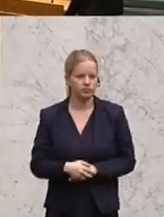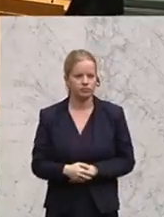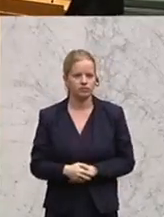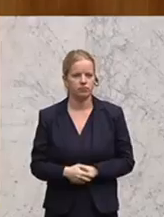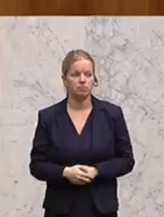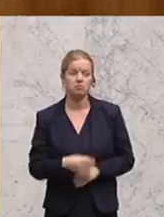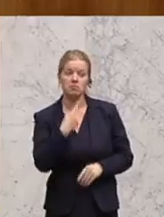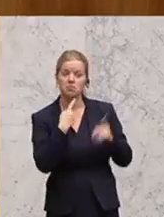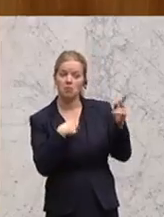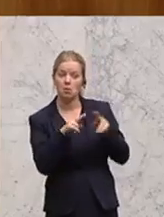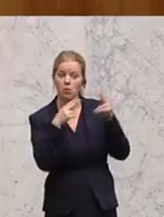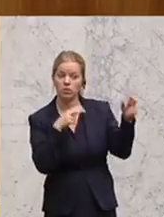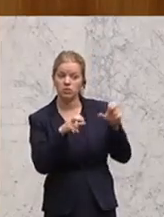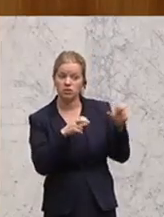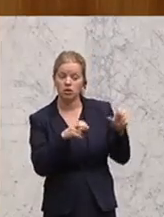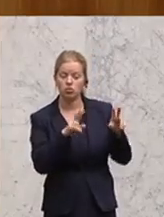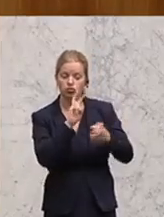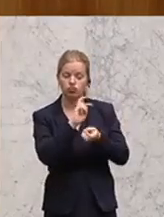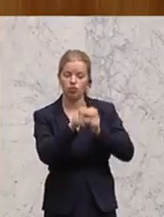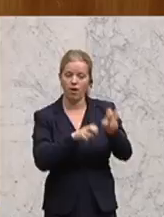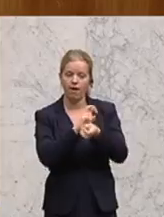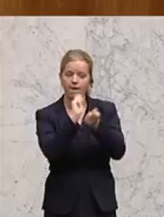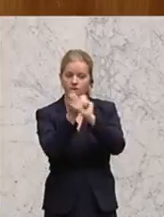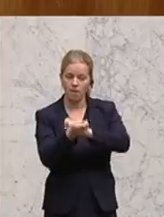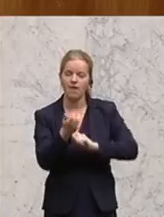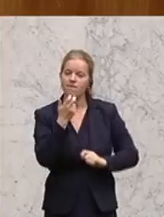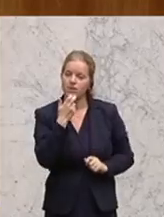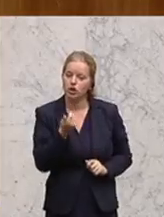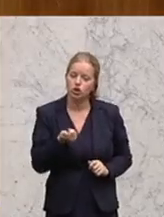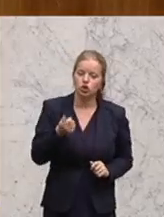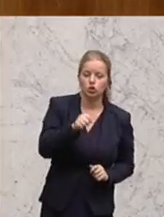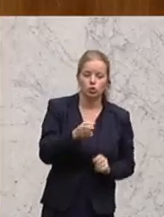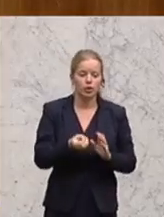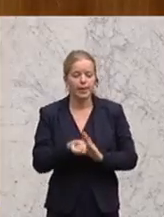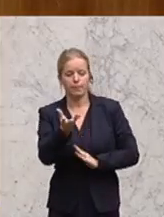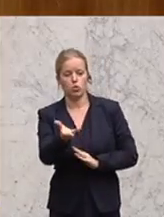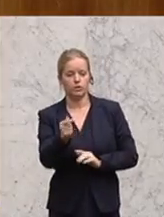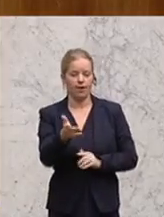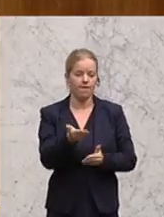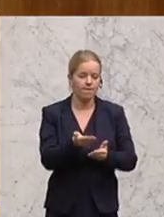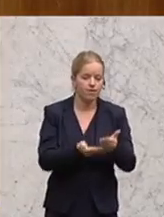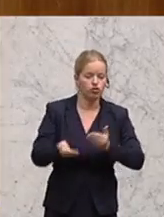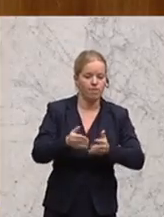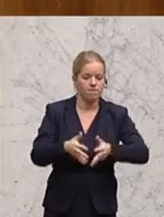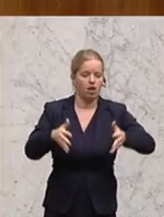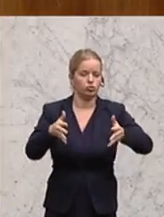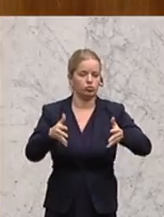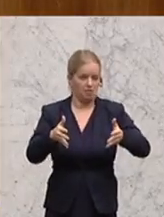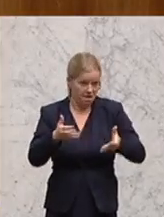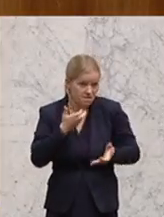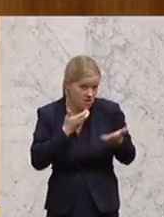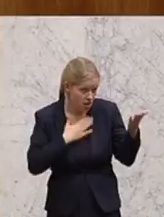möchte die Bundesregierung mit dieser Steuerreform zusätzliche Impulse für Wachstum und Beschäftigung sorgen.